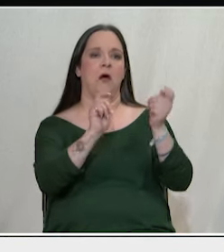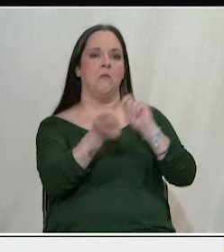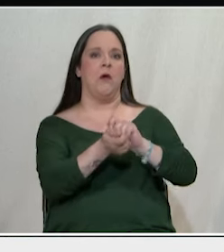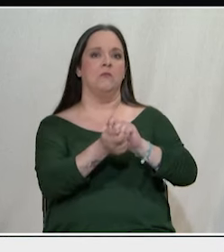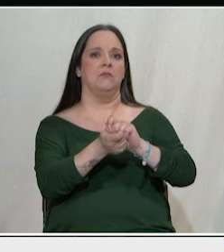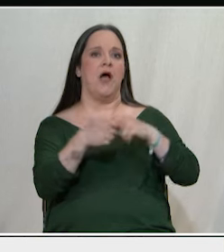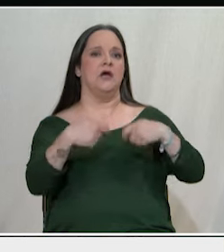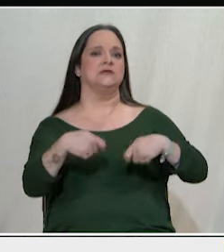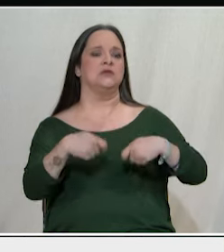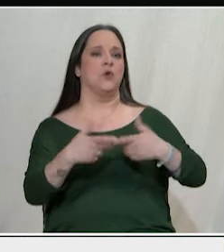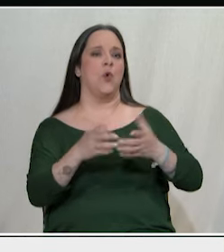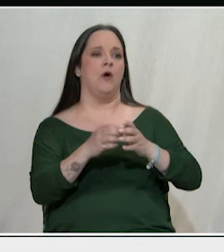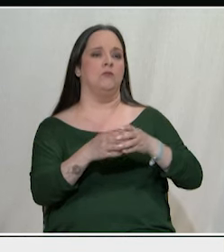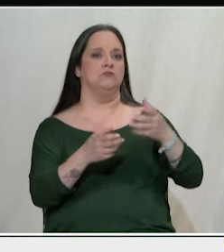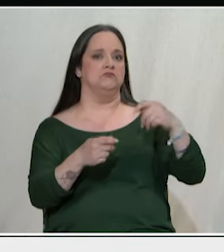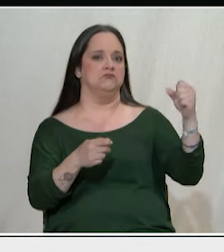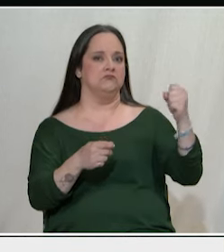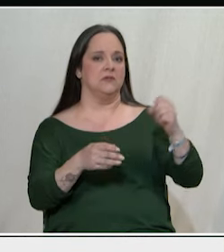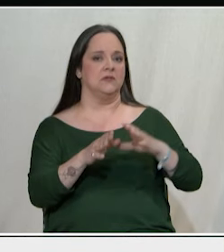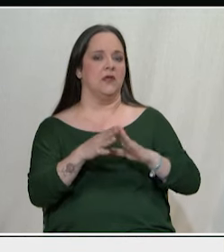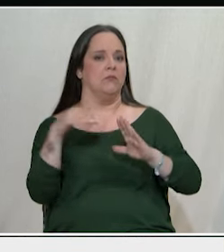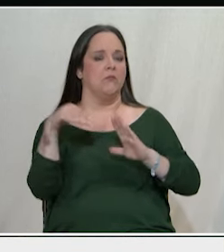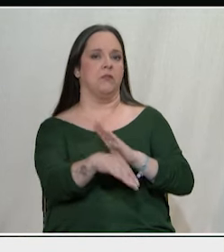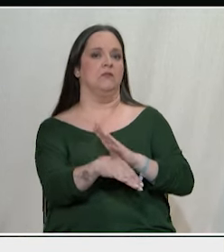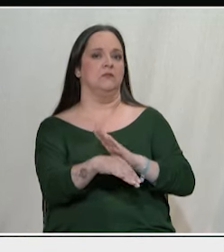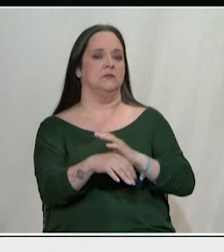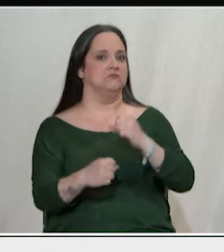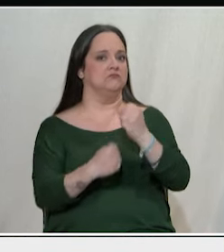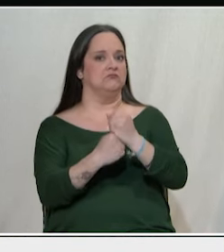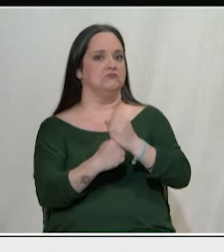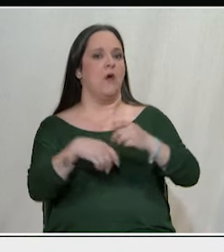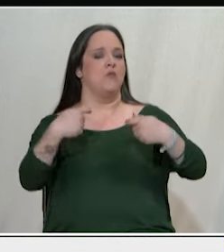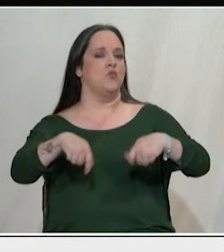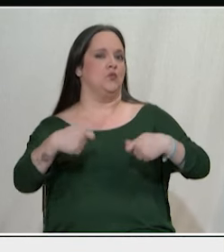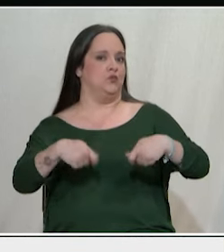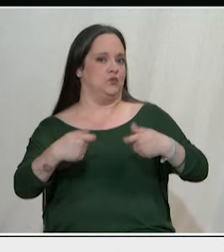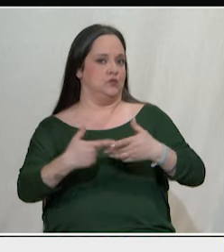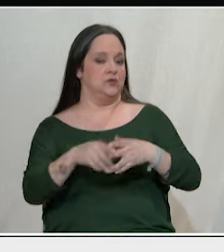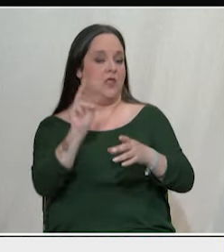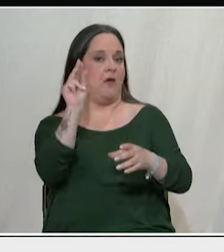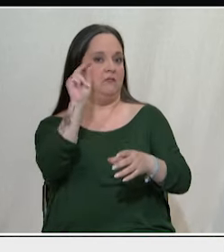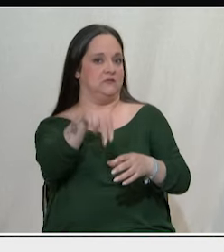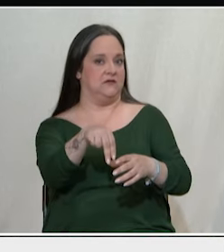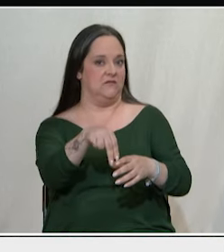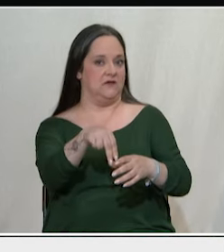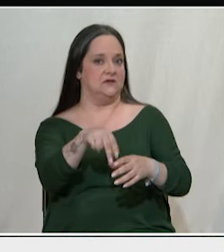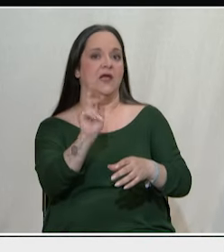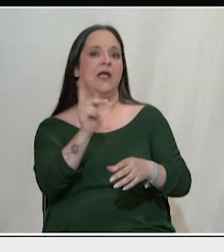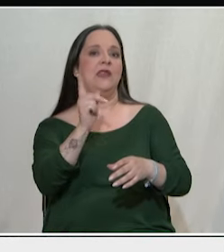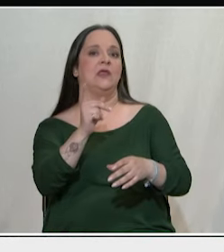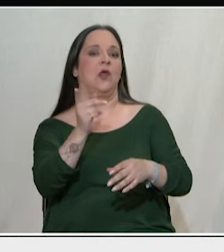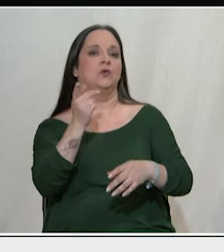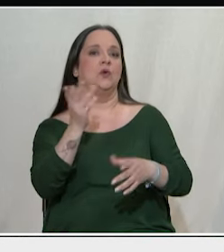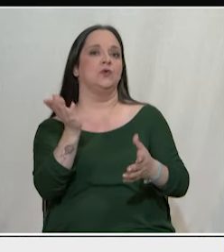και μιας κατάντιας που να στηρίζει αστικές κυβερνήσεις που να ψηφίζει με κριτήριο το